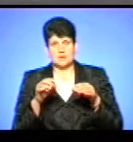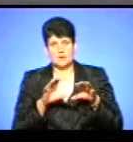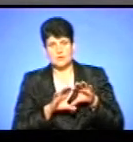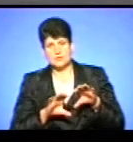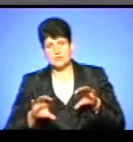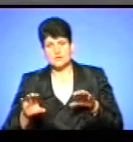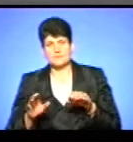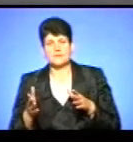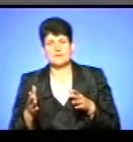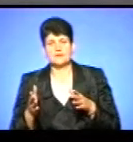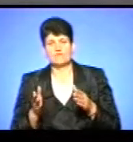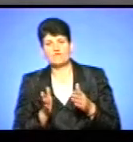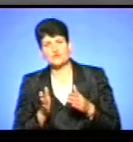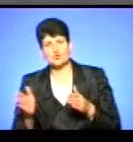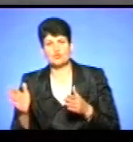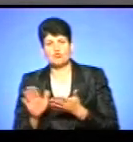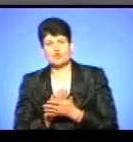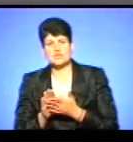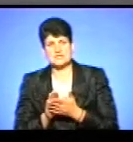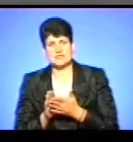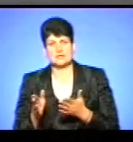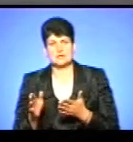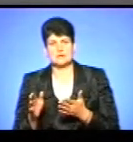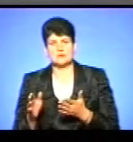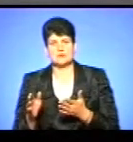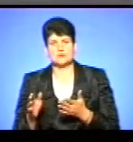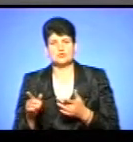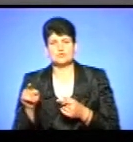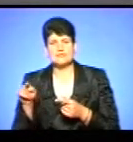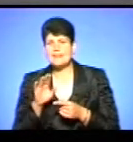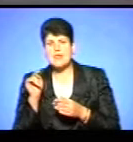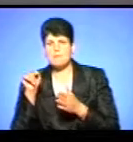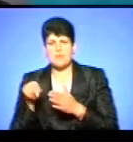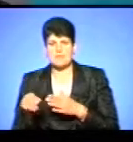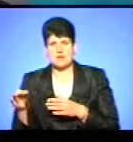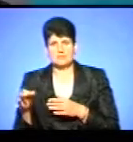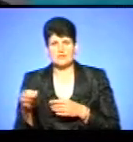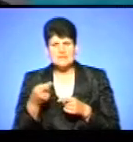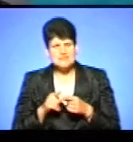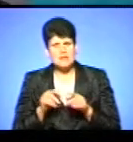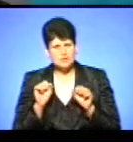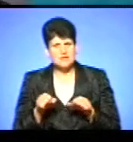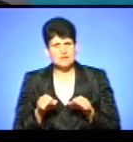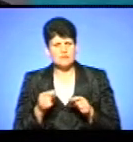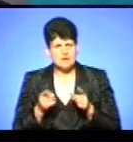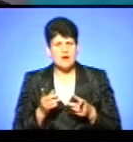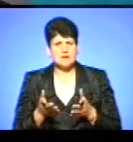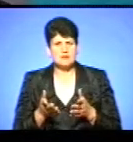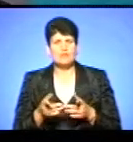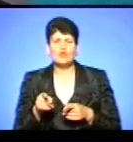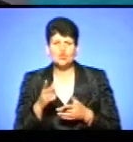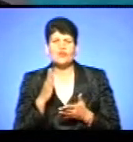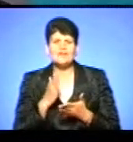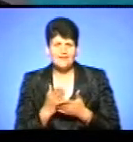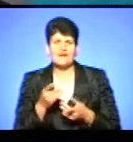прийняти рішення, відвести десь в сторону очисних споруд, щоб фактично, щоб вони зовсім не попадали. Це можливо, це реально, чи, можливо, це надто дорого? Воно є